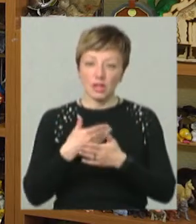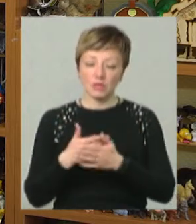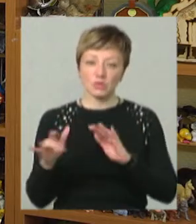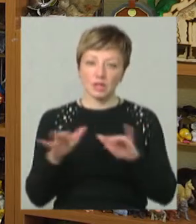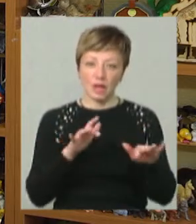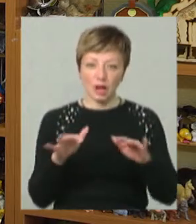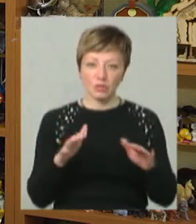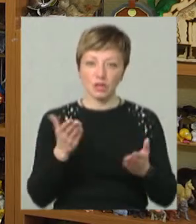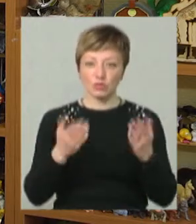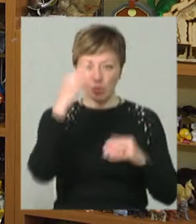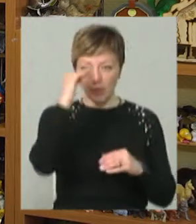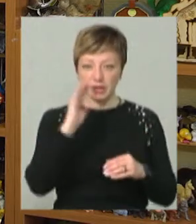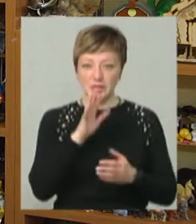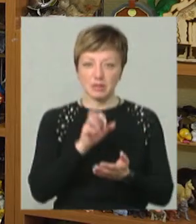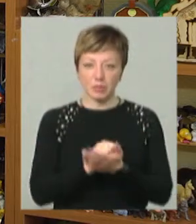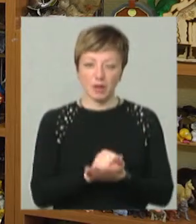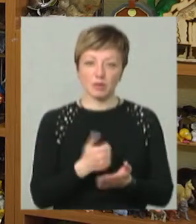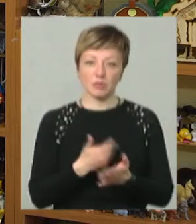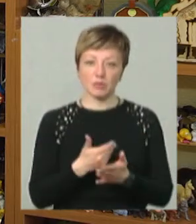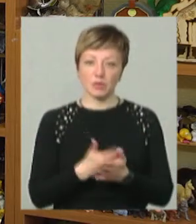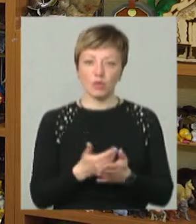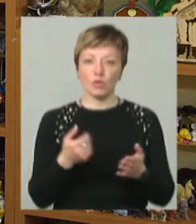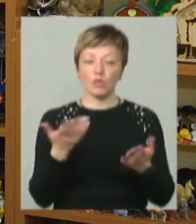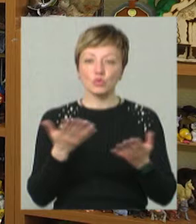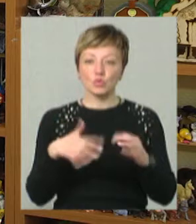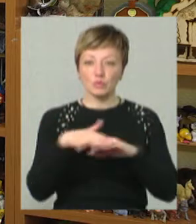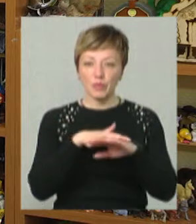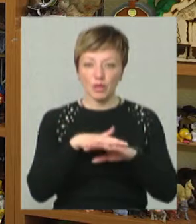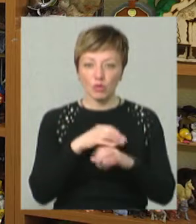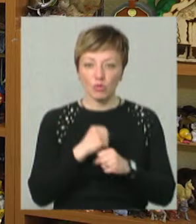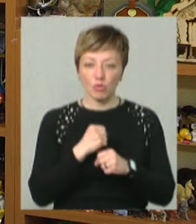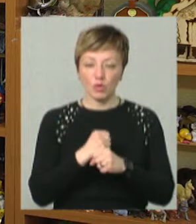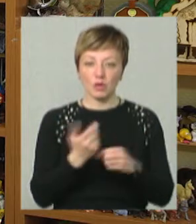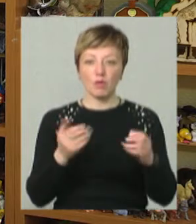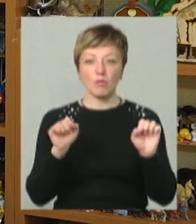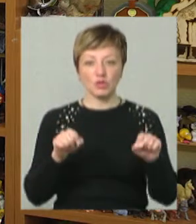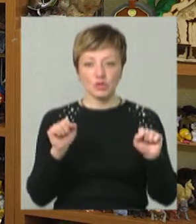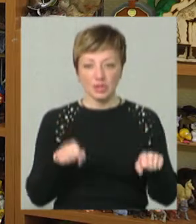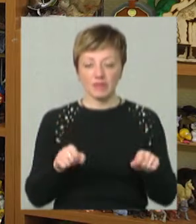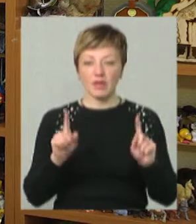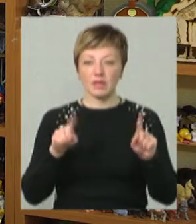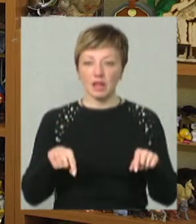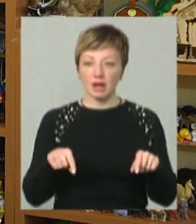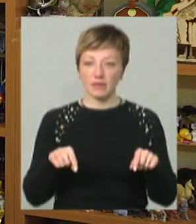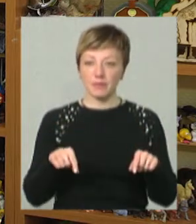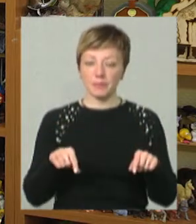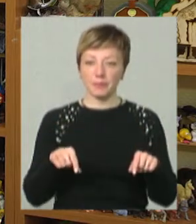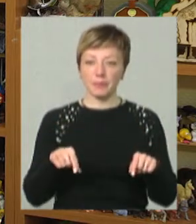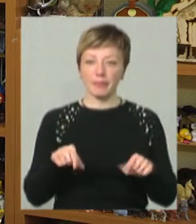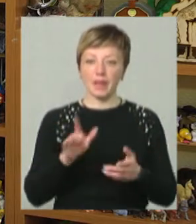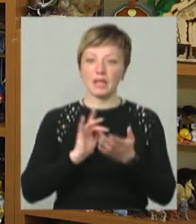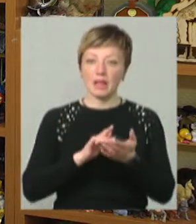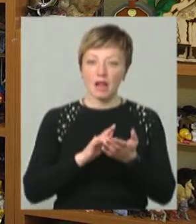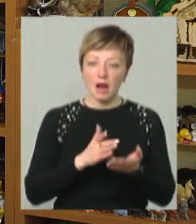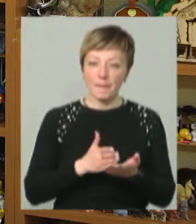діяльності, якщо батьки цим займаються, наприклад, до якоїсь суспільної роботи, яка можливо. Навіть ті самі телеграм